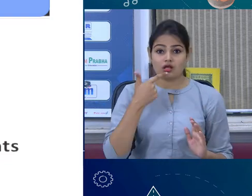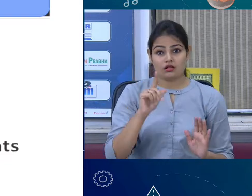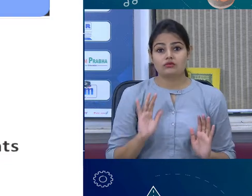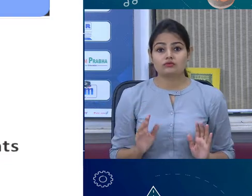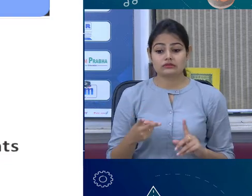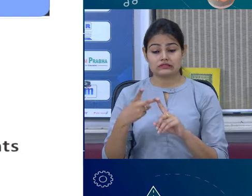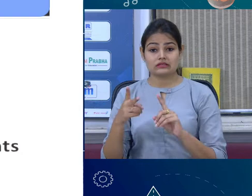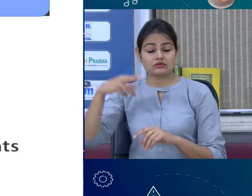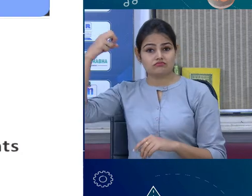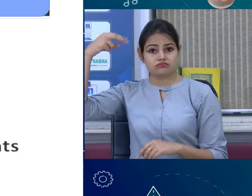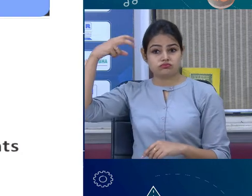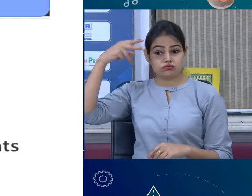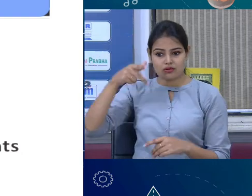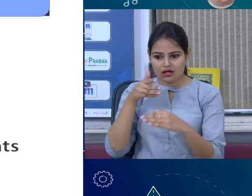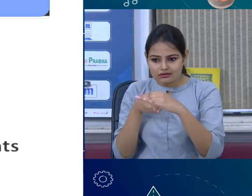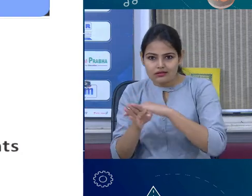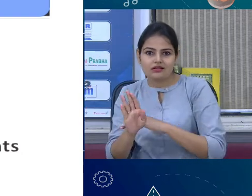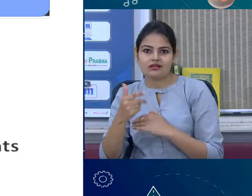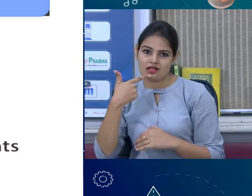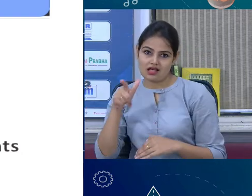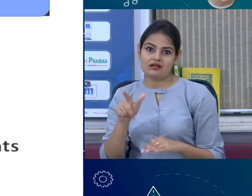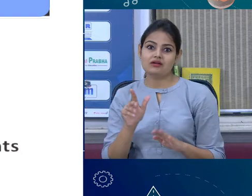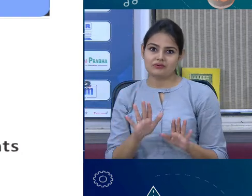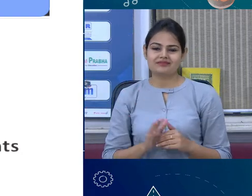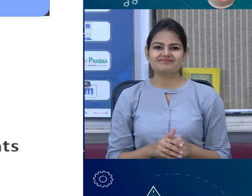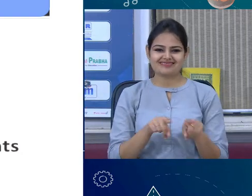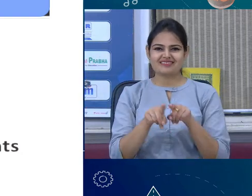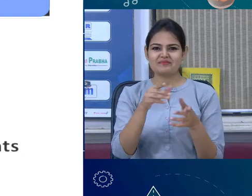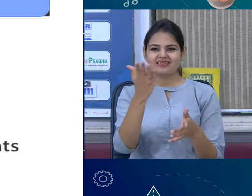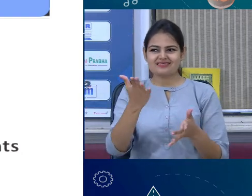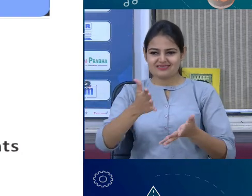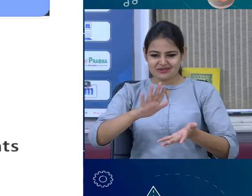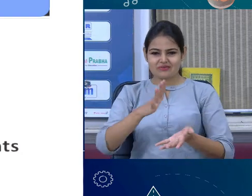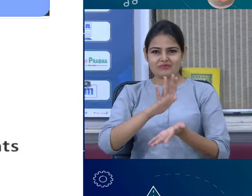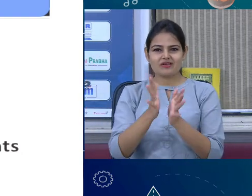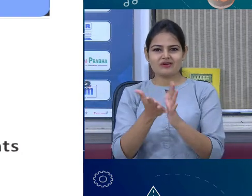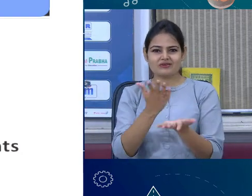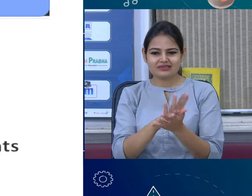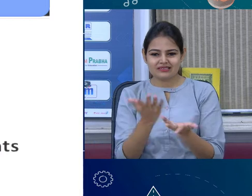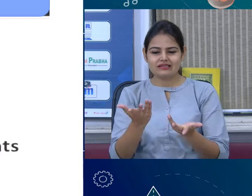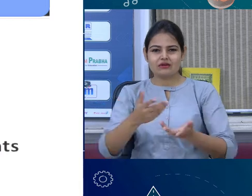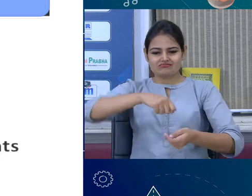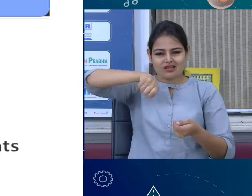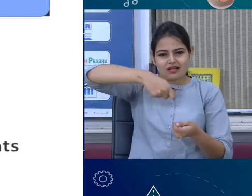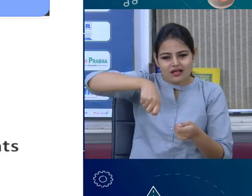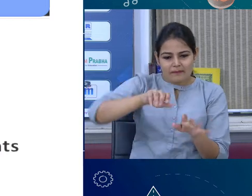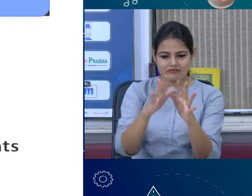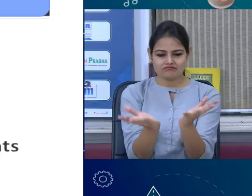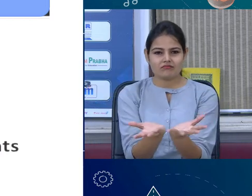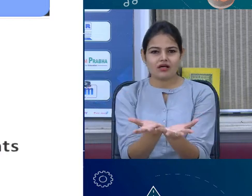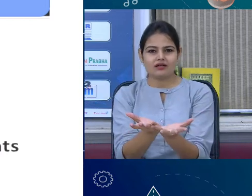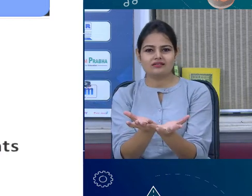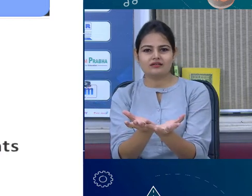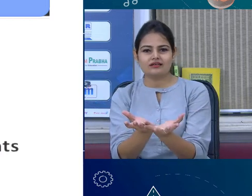that we have यह जो बड़तन होते हैं more metals के ही बने होते हैं अगर वो बूद कंड़क्टर्स नहीं होते हैं हम